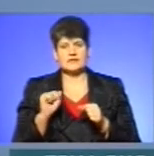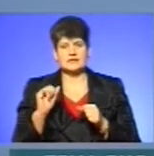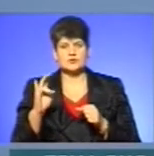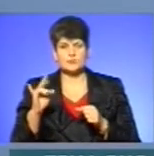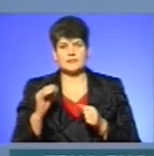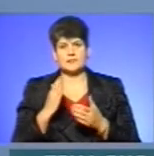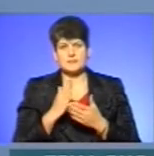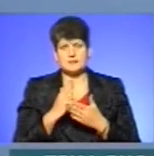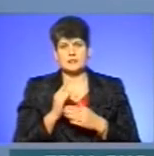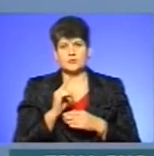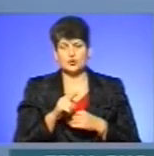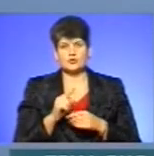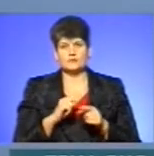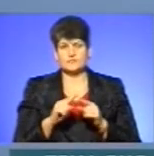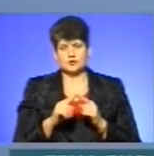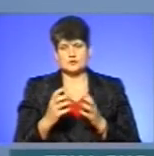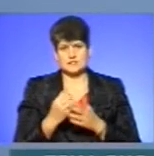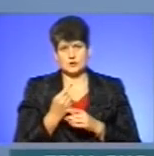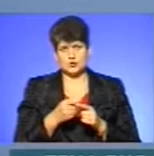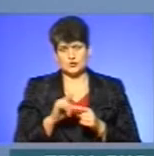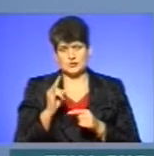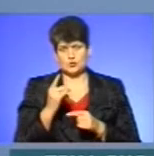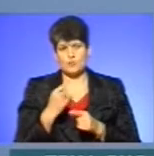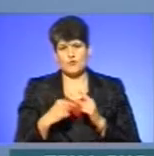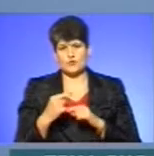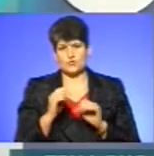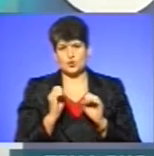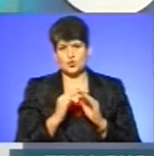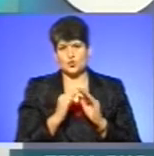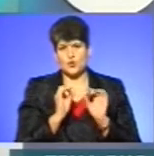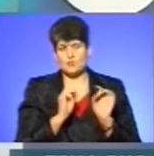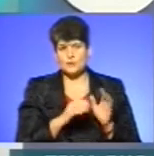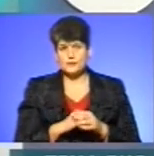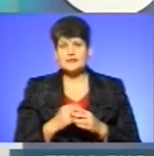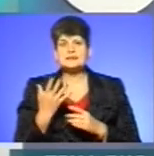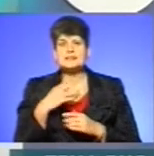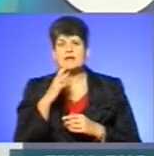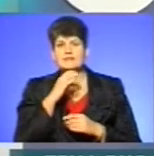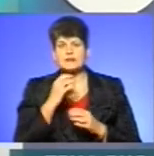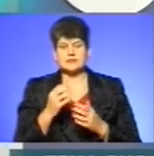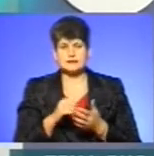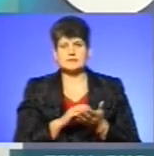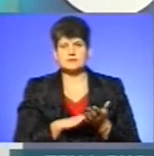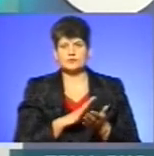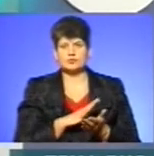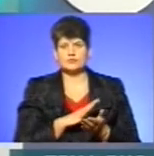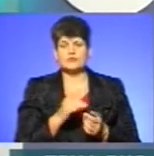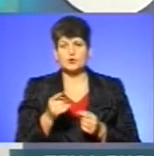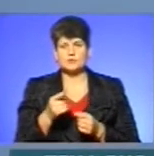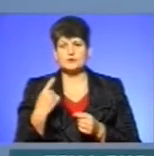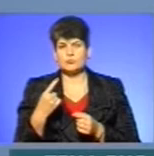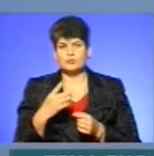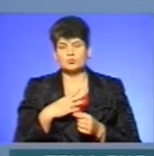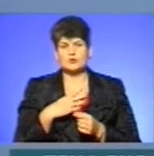ми маємо для того, щоб поскоріше знайти цю дитину і повернути додому. Скільки викрадень зафіксовано було в цьому речі? В Тернопільській області